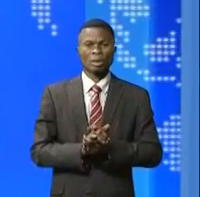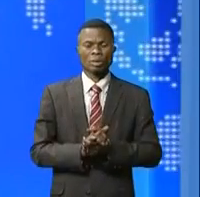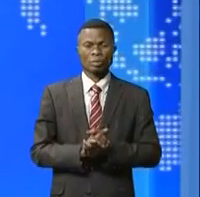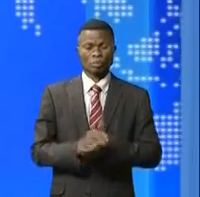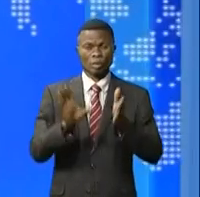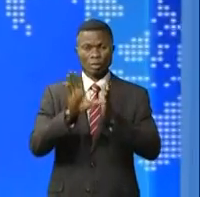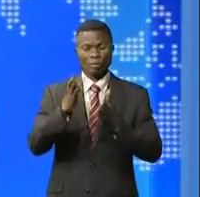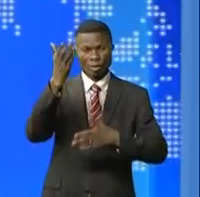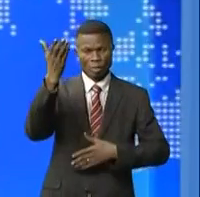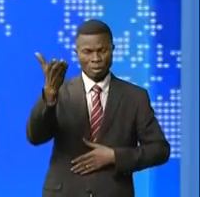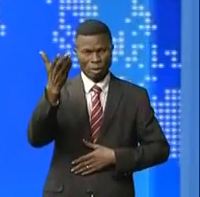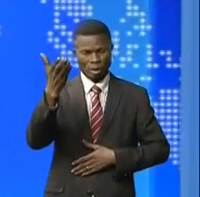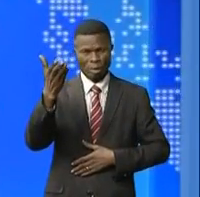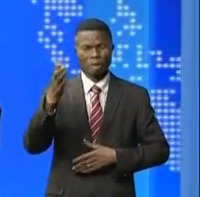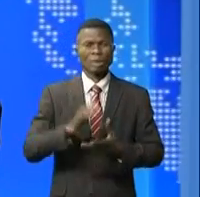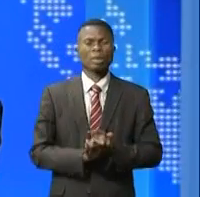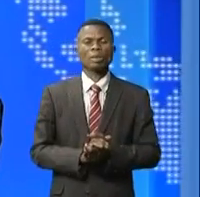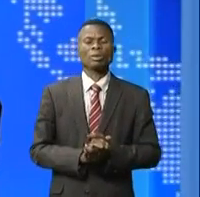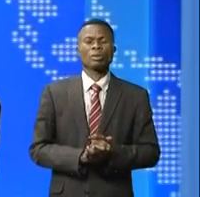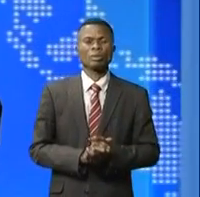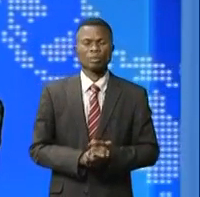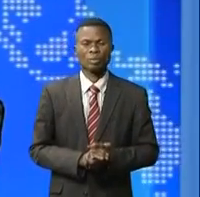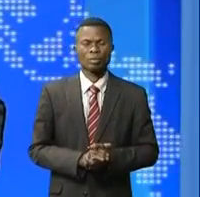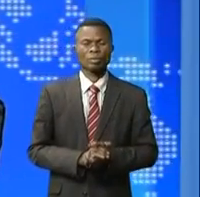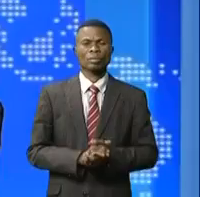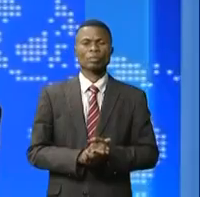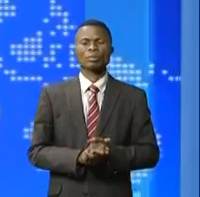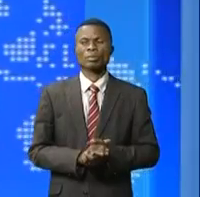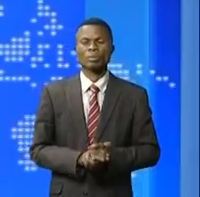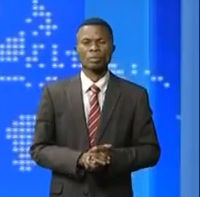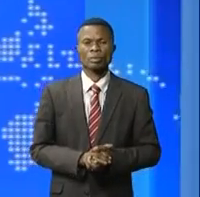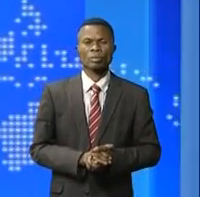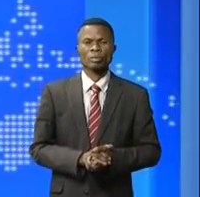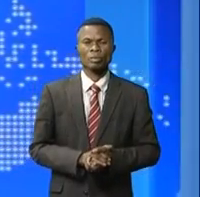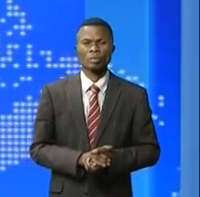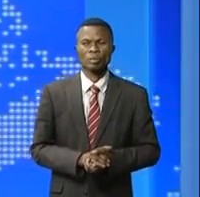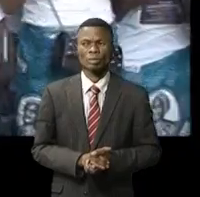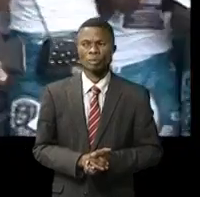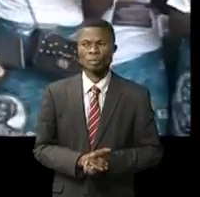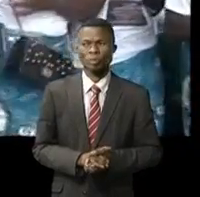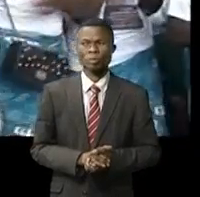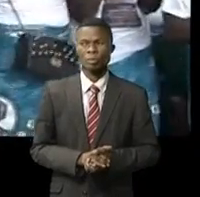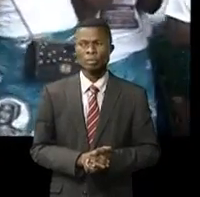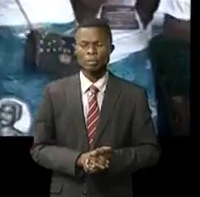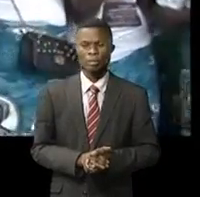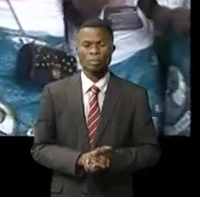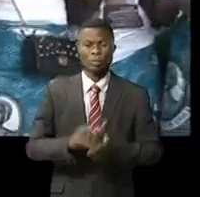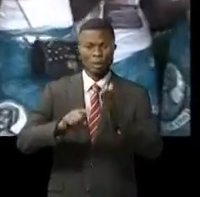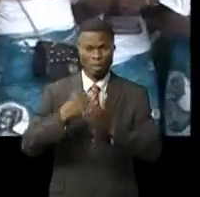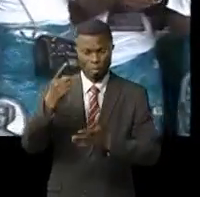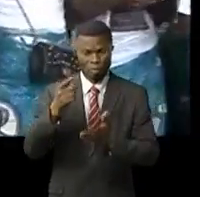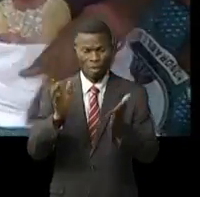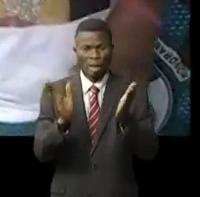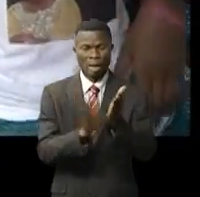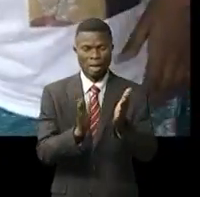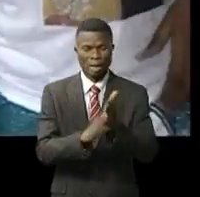regardez ce reportage signé Patiton Duangou Marcel Moubenga et bienvenue Loussala une première à l'Institut